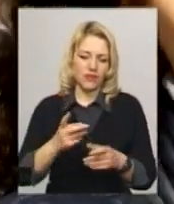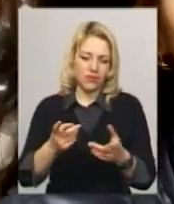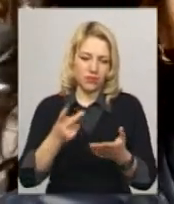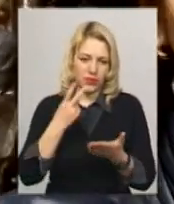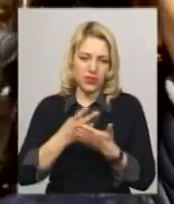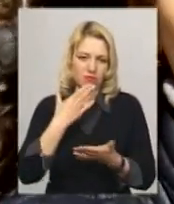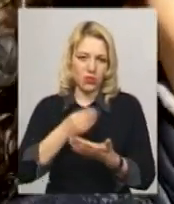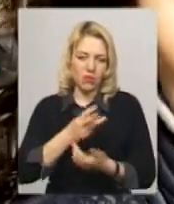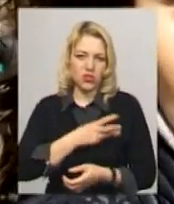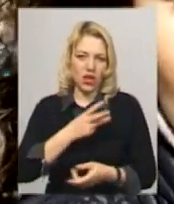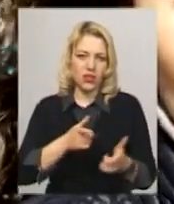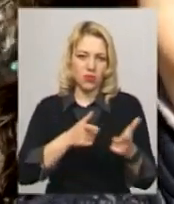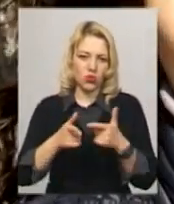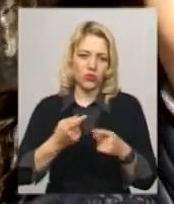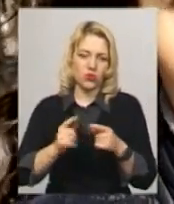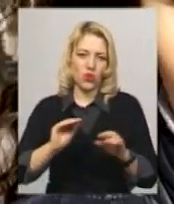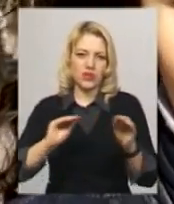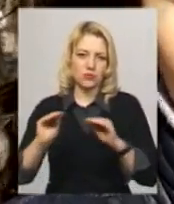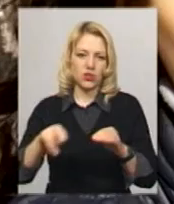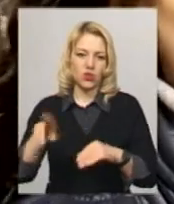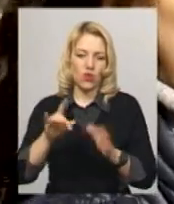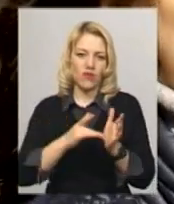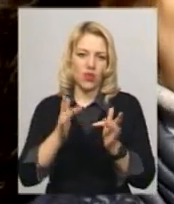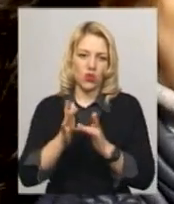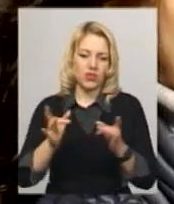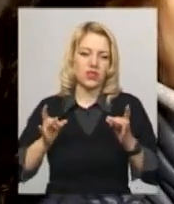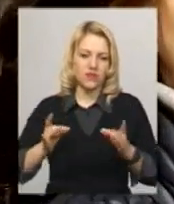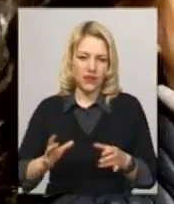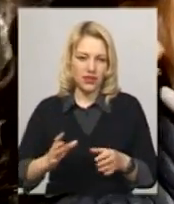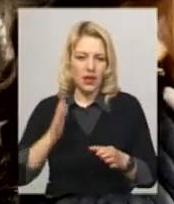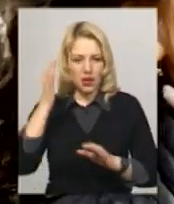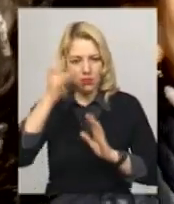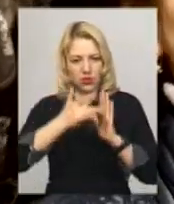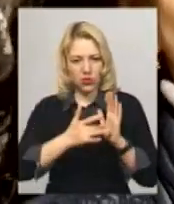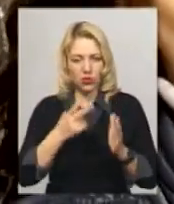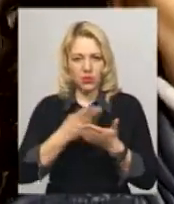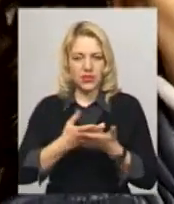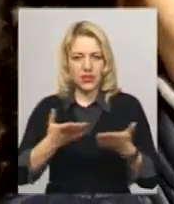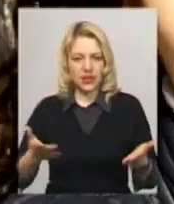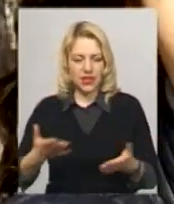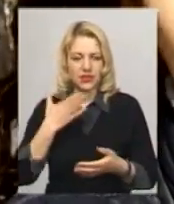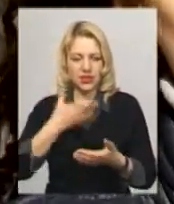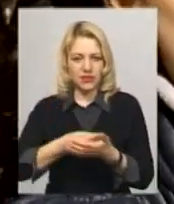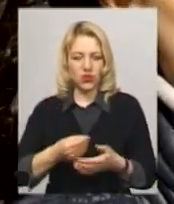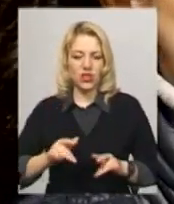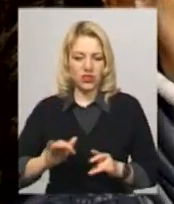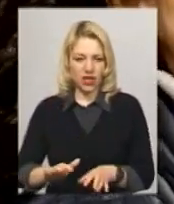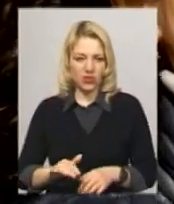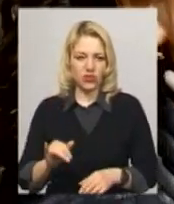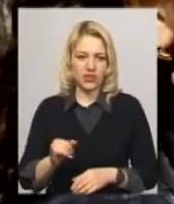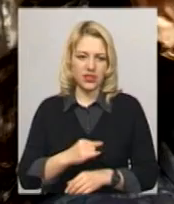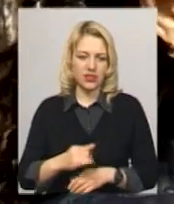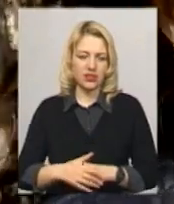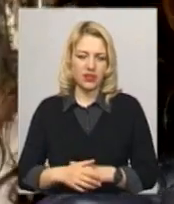підготувати дану експозицію до великодніх свят з метою презентації своєї діяльності і